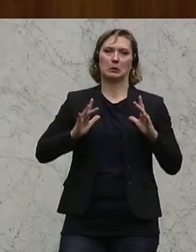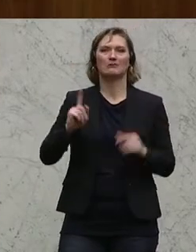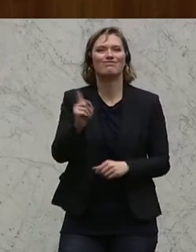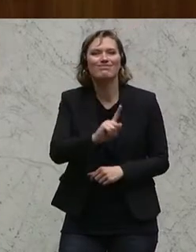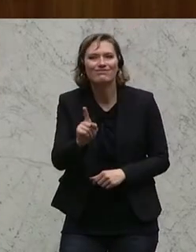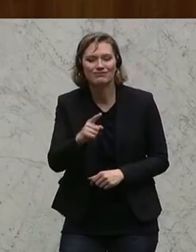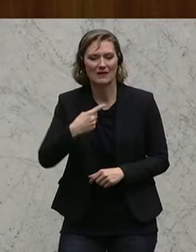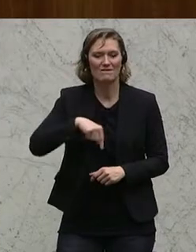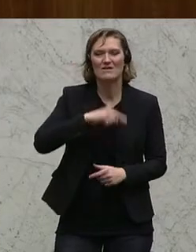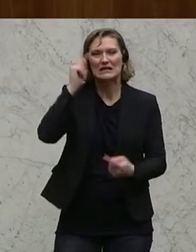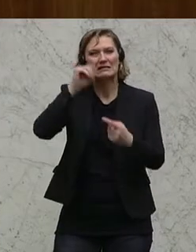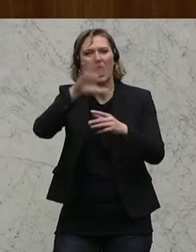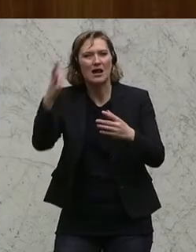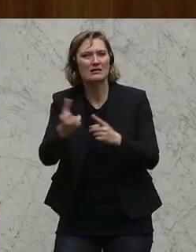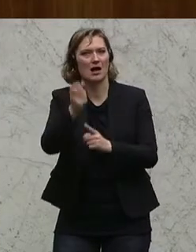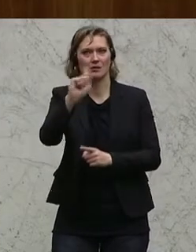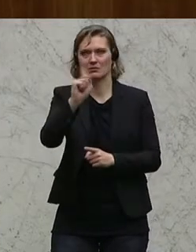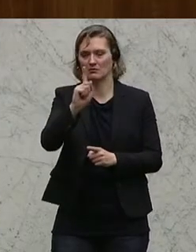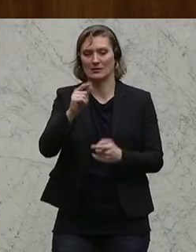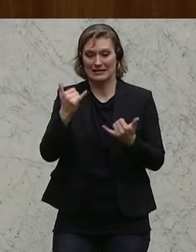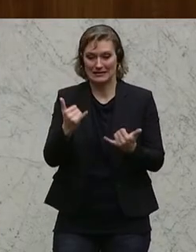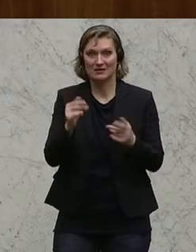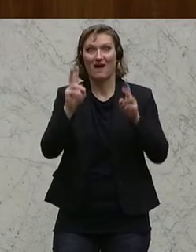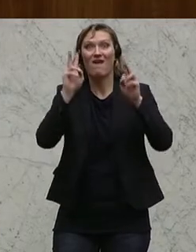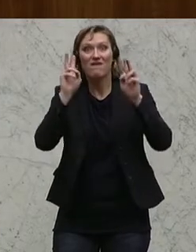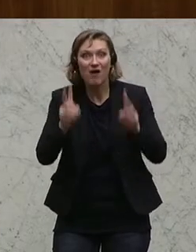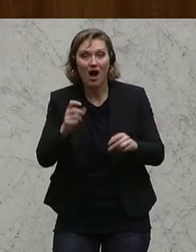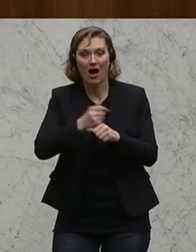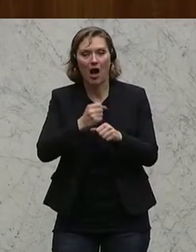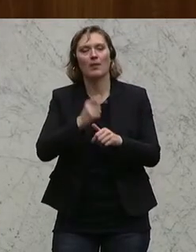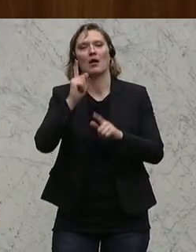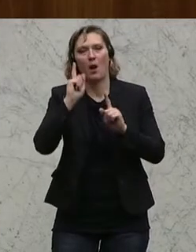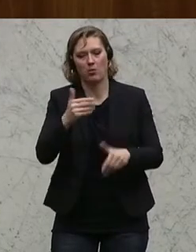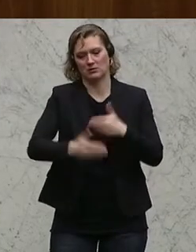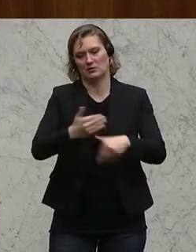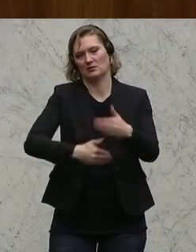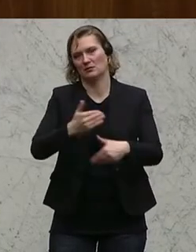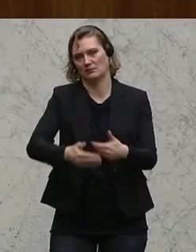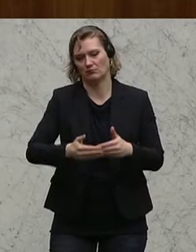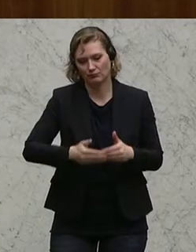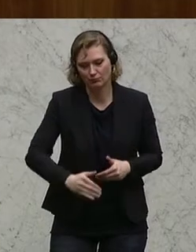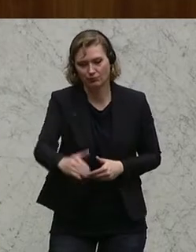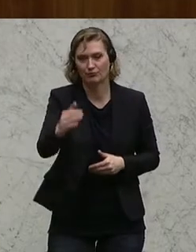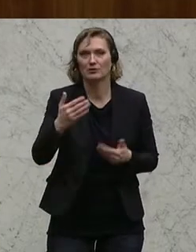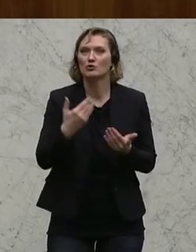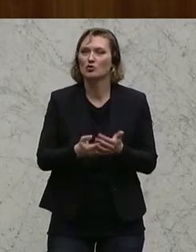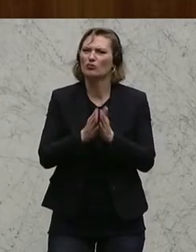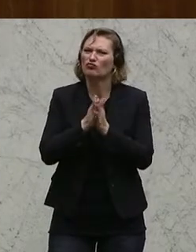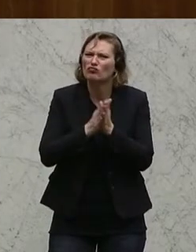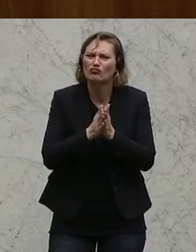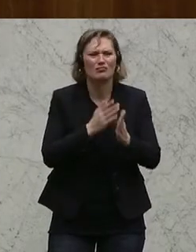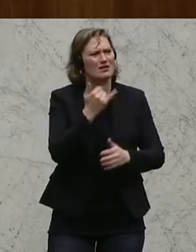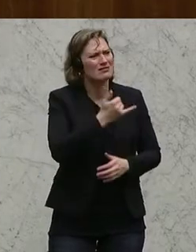dass wir sagen, jetzt haben wir alles erreicht, sondern es ist eigentlich der Beginn der eigentlichen Arbeit, die vor uns steht. Und ich biete allen